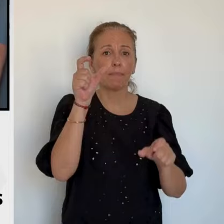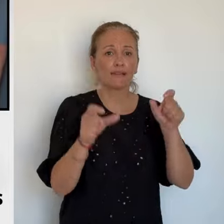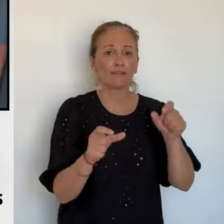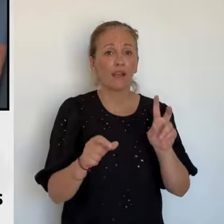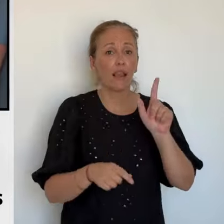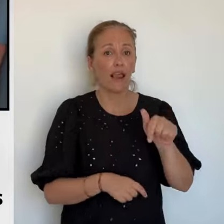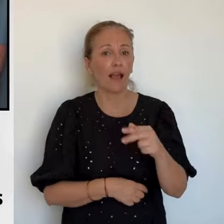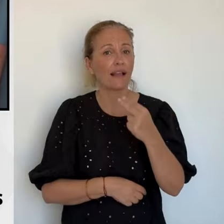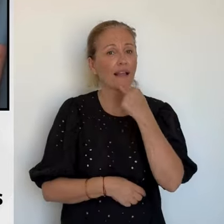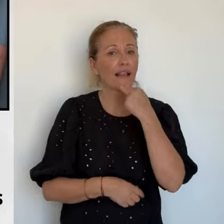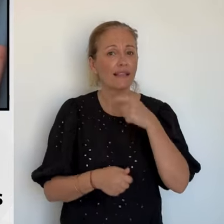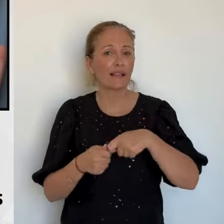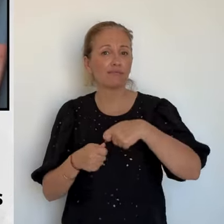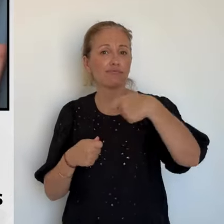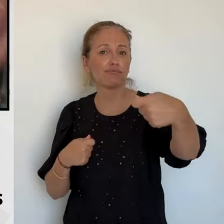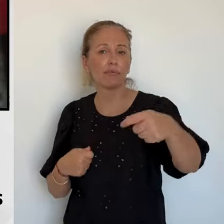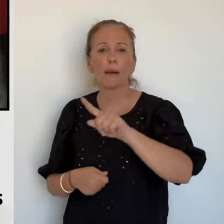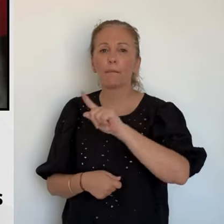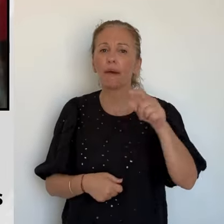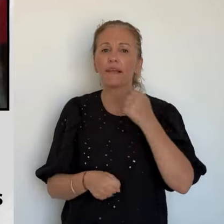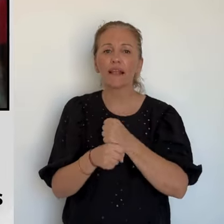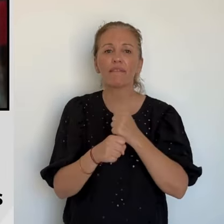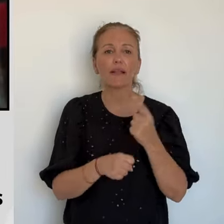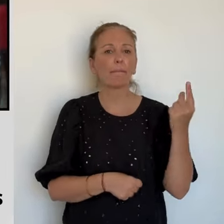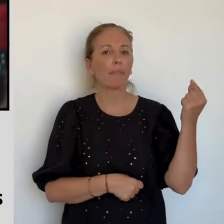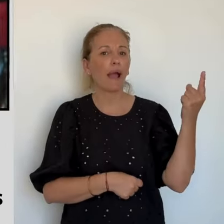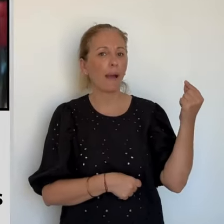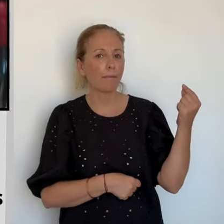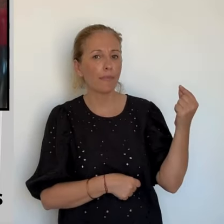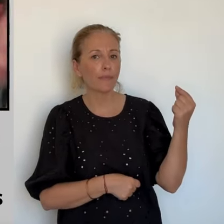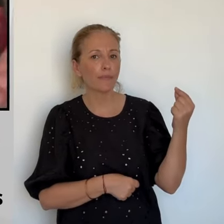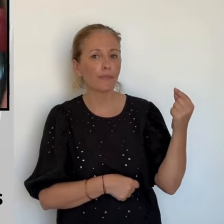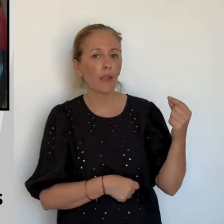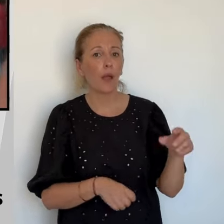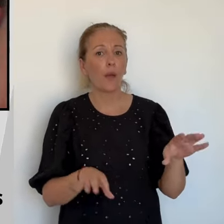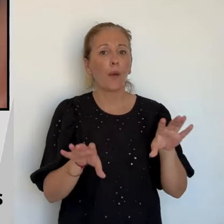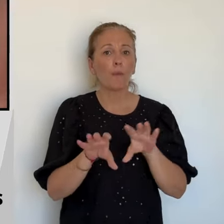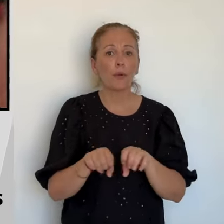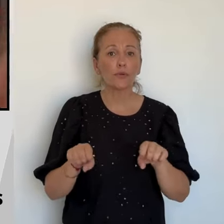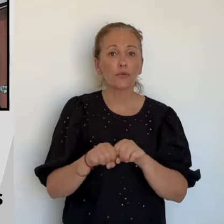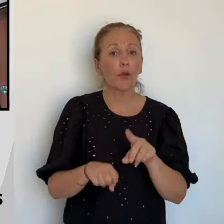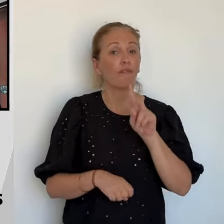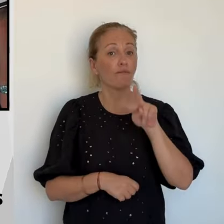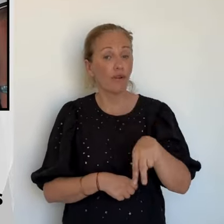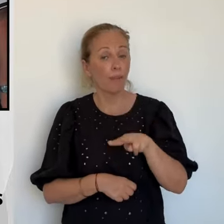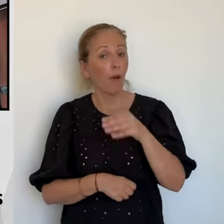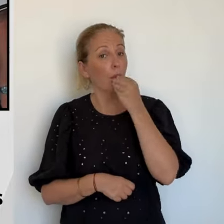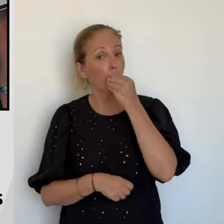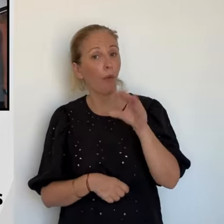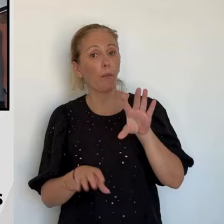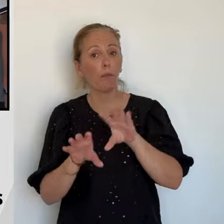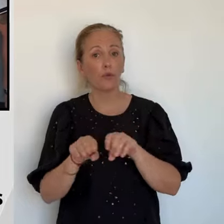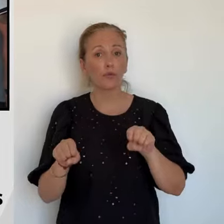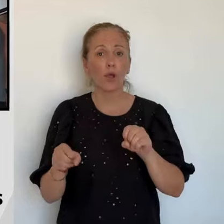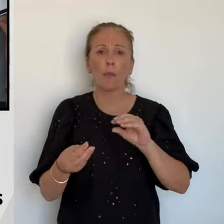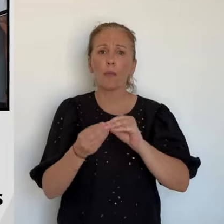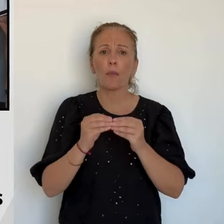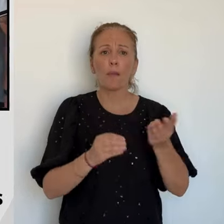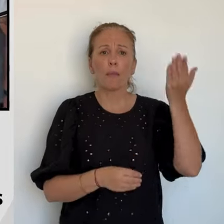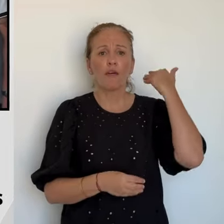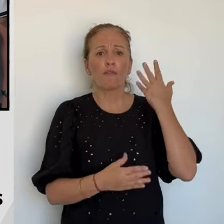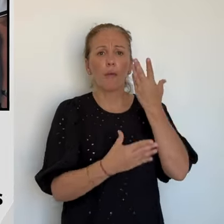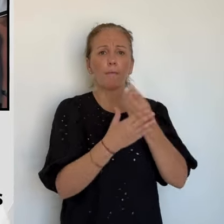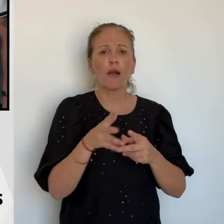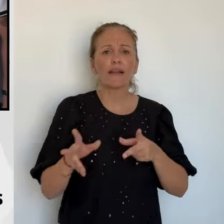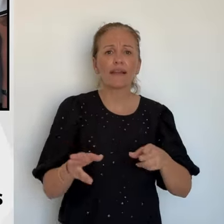Qui veulent jouer pas obligatoirement de la rentabilité immédiate, mais de la rentabilité qualitative à long terme. Nos producteurs sont des bons producteurs. Il faut savoir qu'il